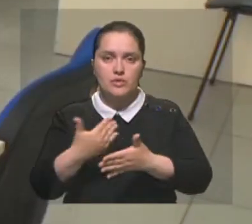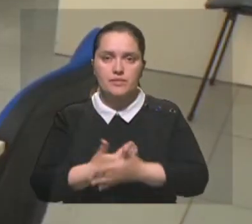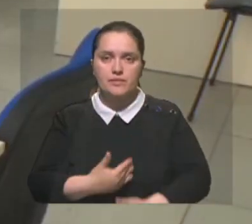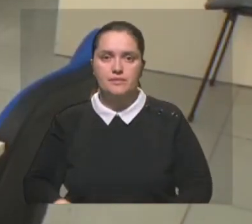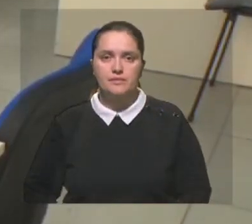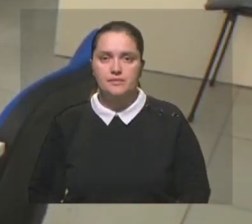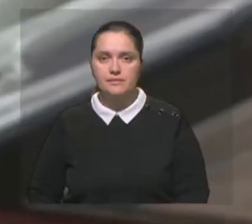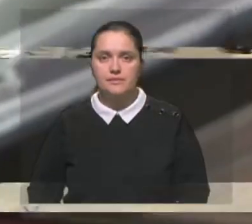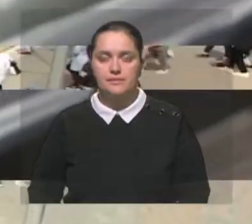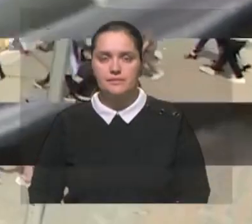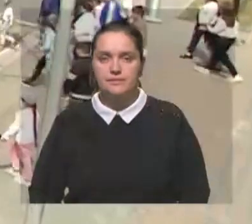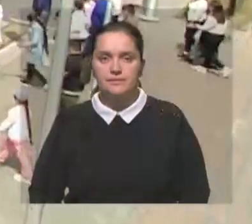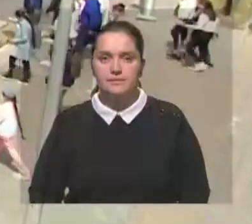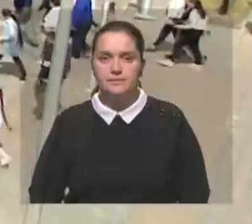выпуске.